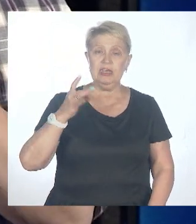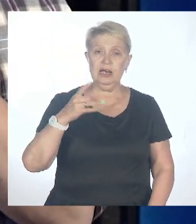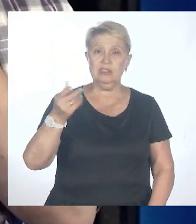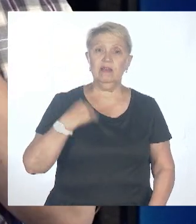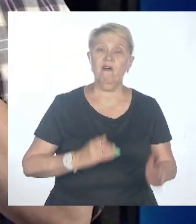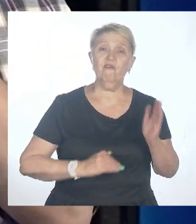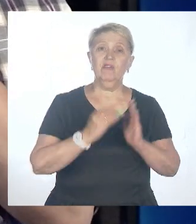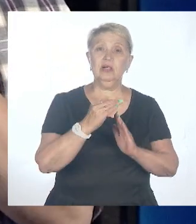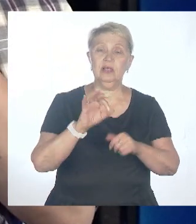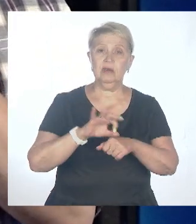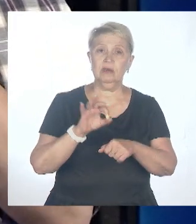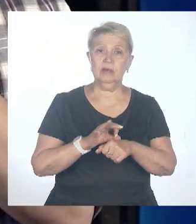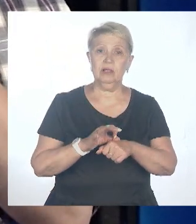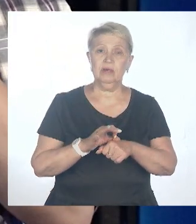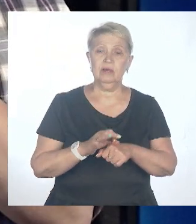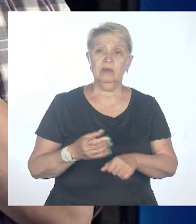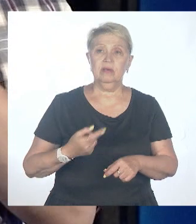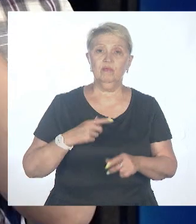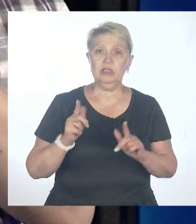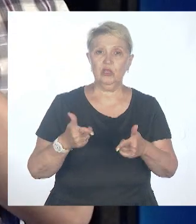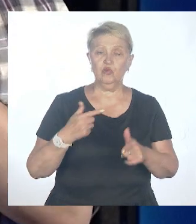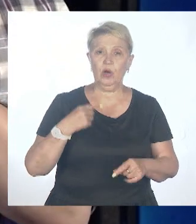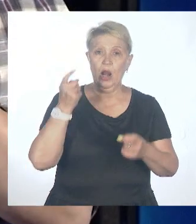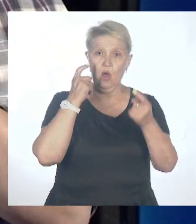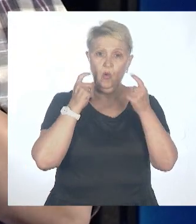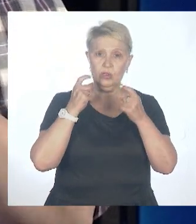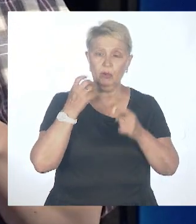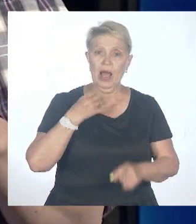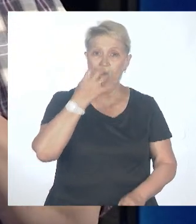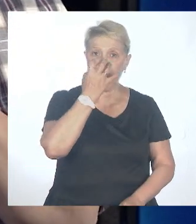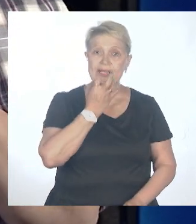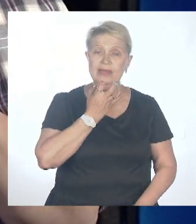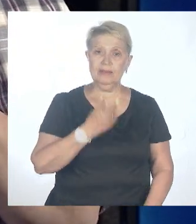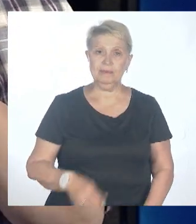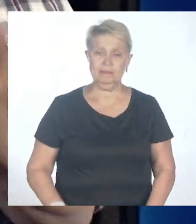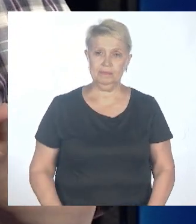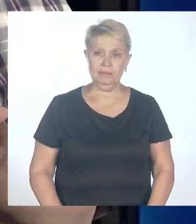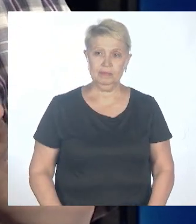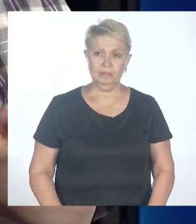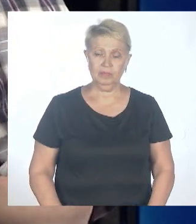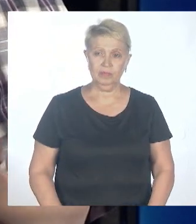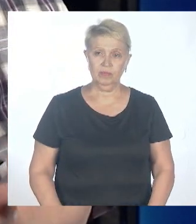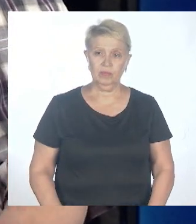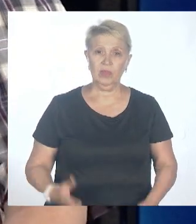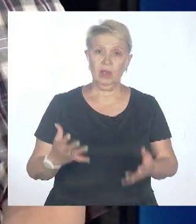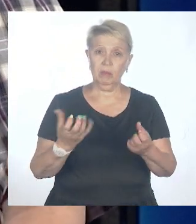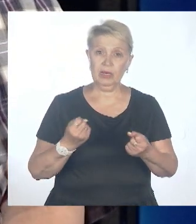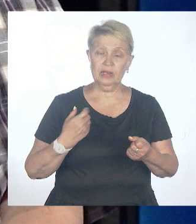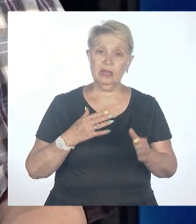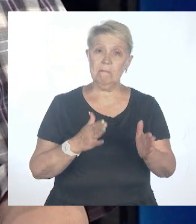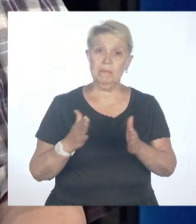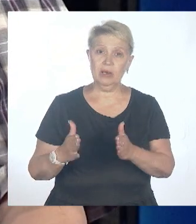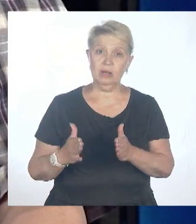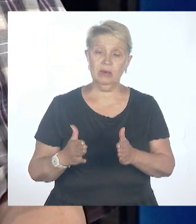заболеваемость в эндемичных районах по натуральной ОСПИ. Обезьян имеется в виду. Примите меры, иначе это придет к нам.